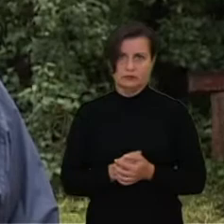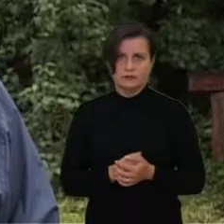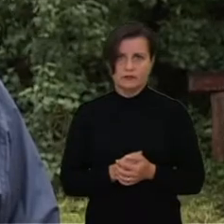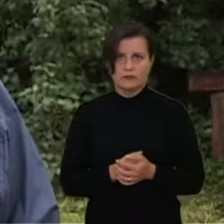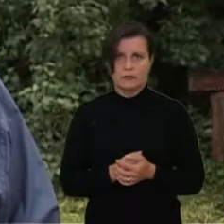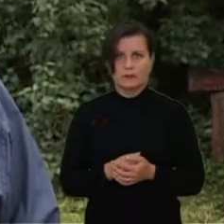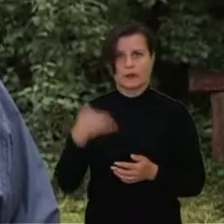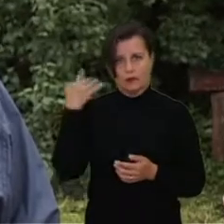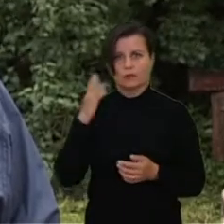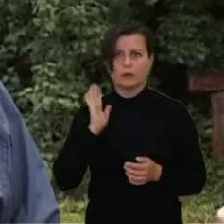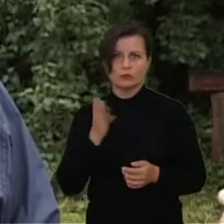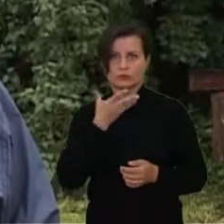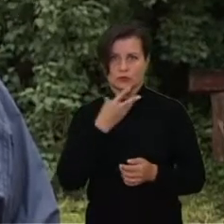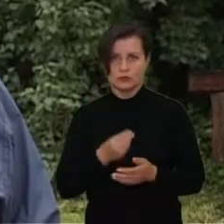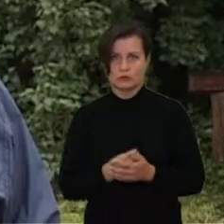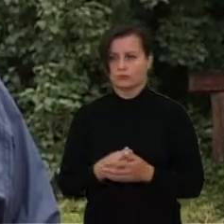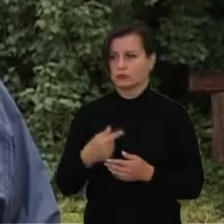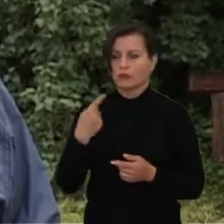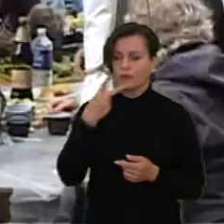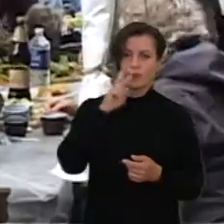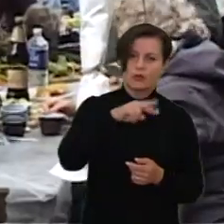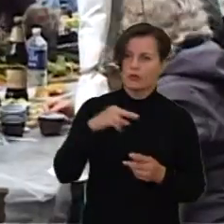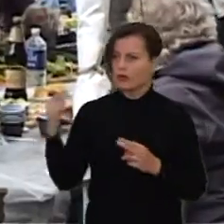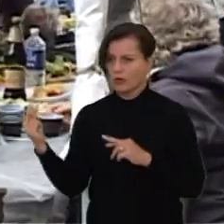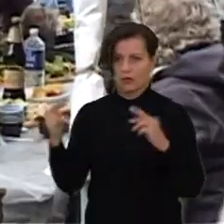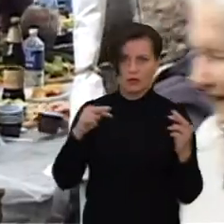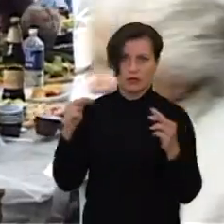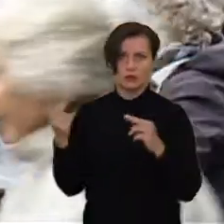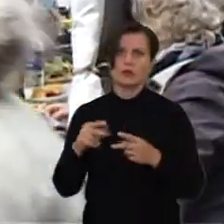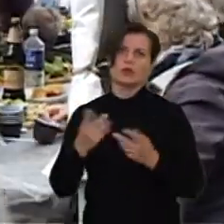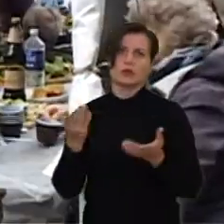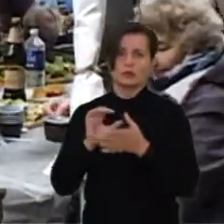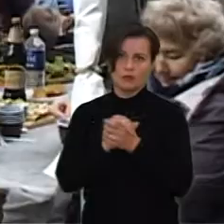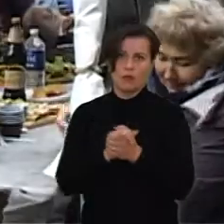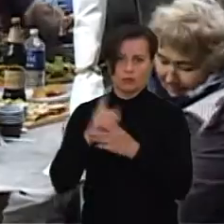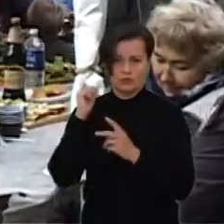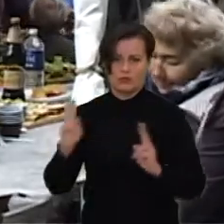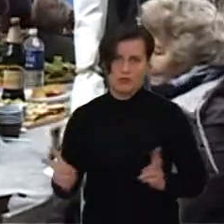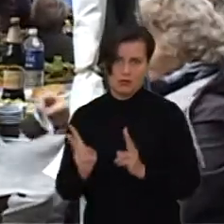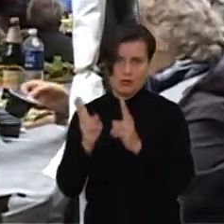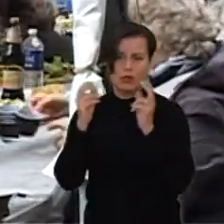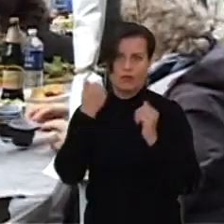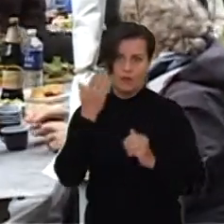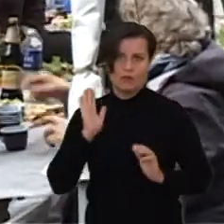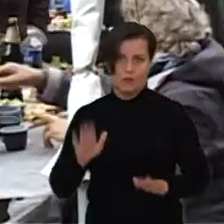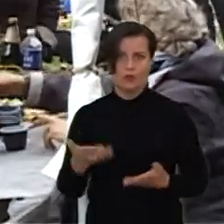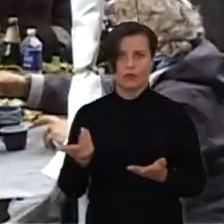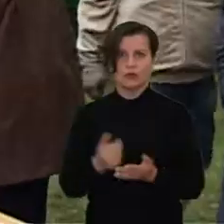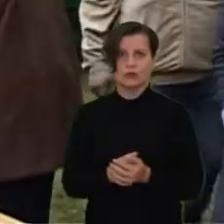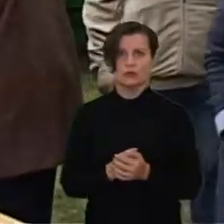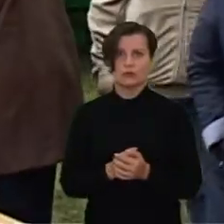Va, nu, tai manau, kad bus grazu. Vieni kitus pasižiūrėti. Turbūt ir laužą draugais, nes galime bus užkurt vėliau